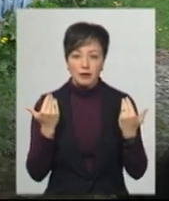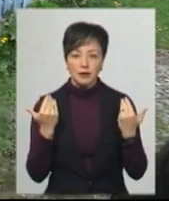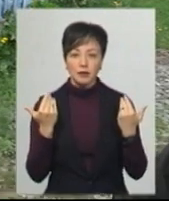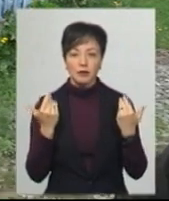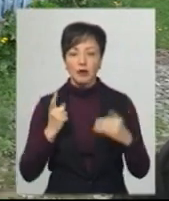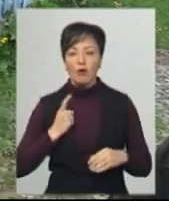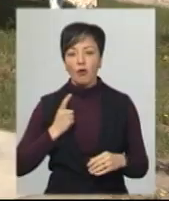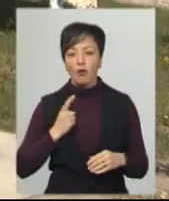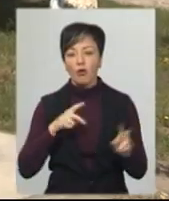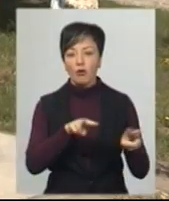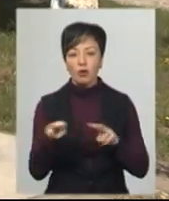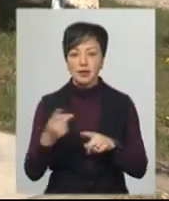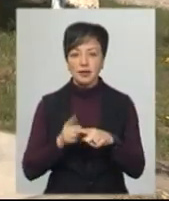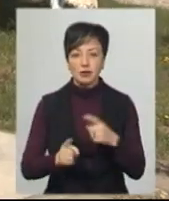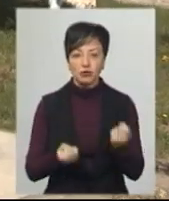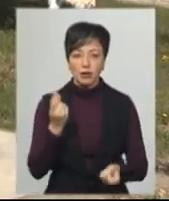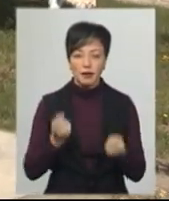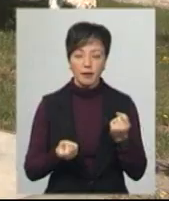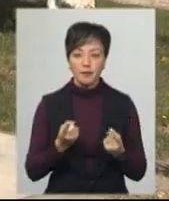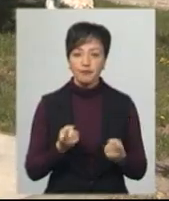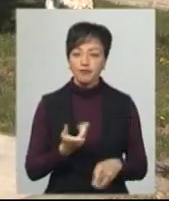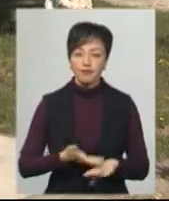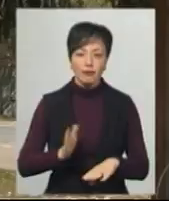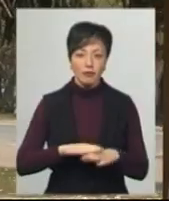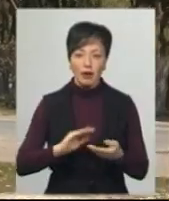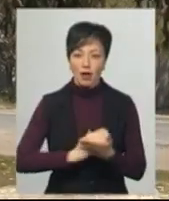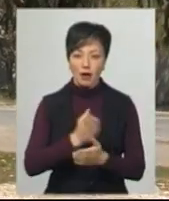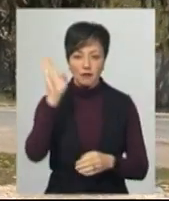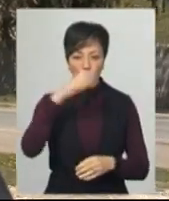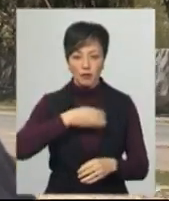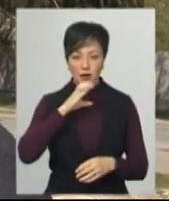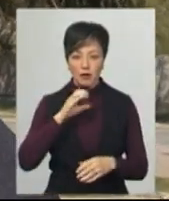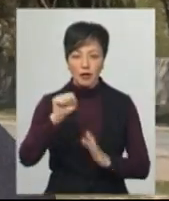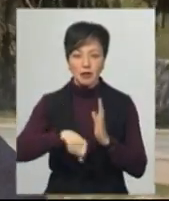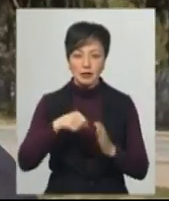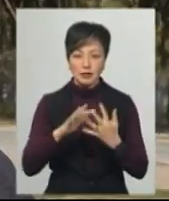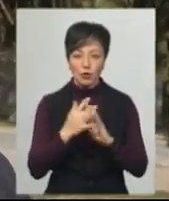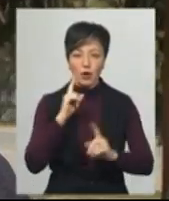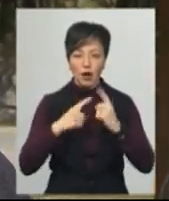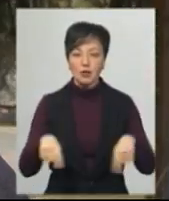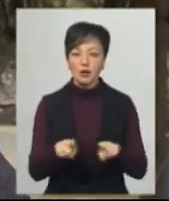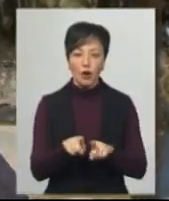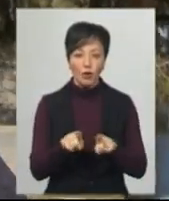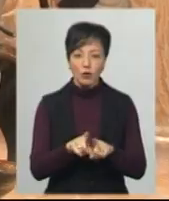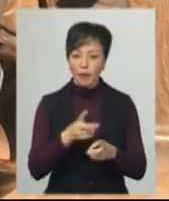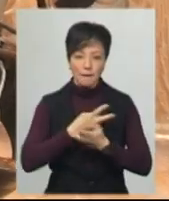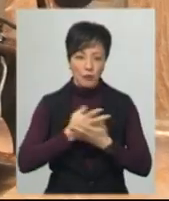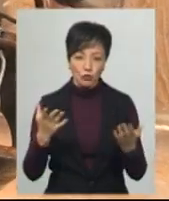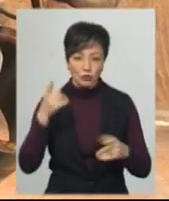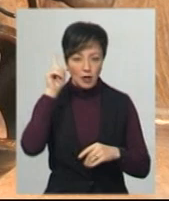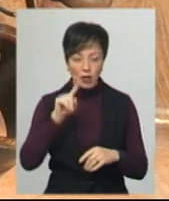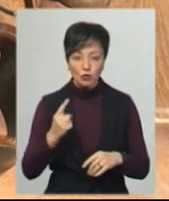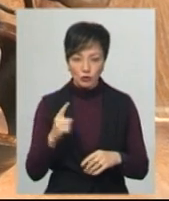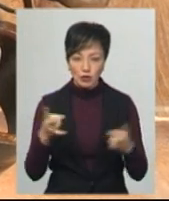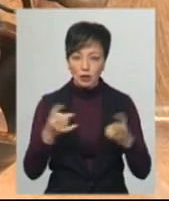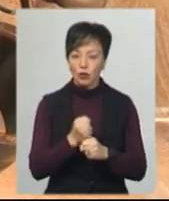охорона цих джерел. Дошкуляла якість питної води, каже Сергій Когот. У керниці Білісівської ради вона також не зовсім прозора. Щоби знати, чому,